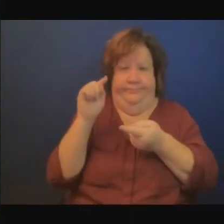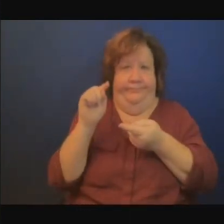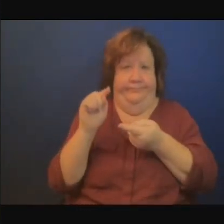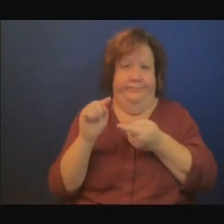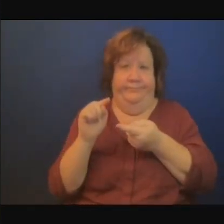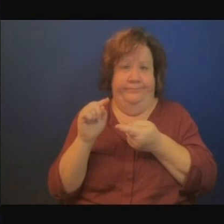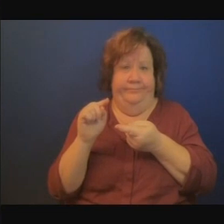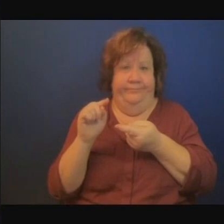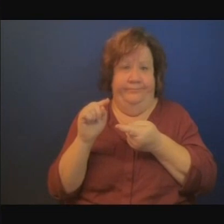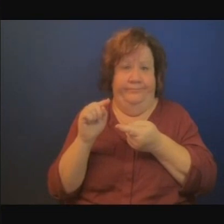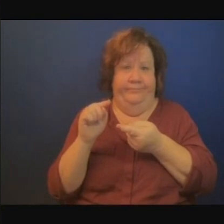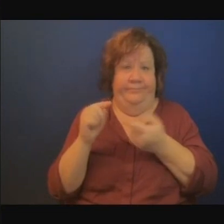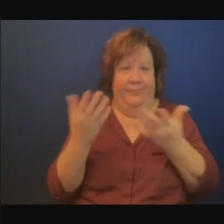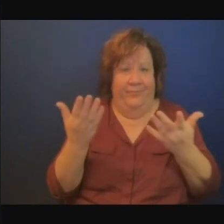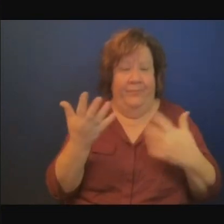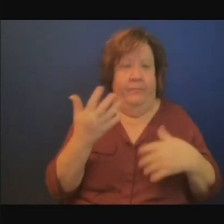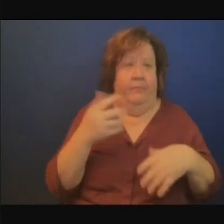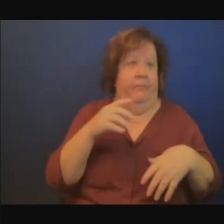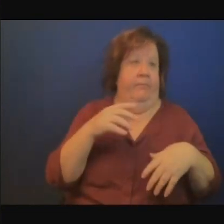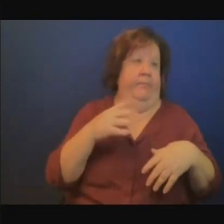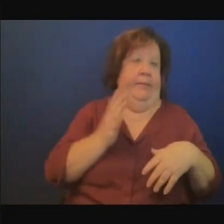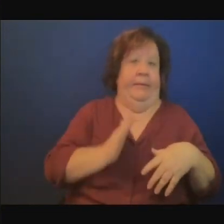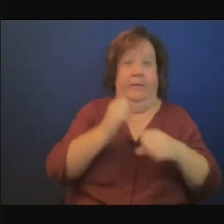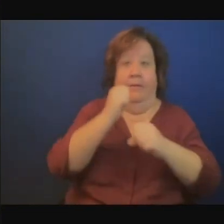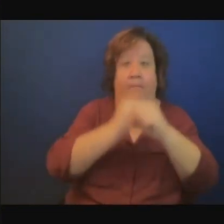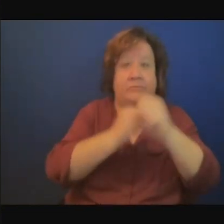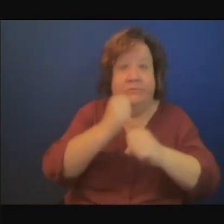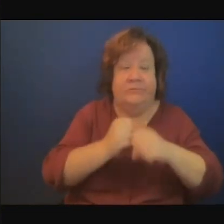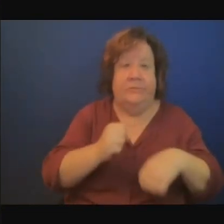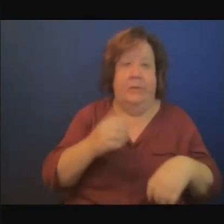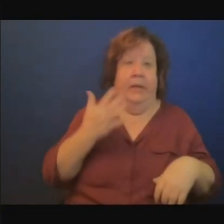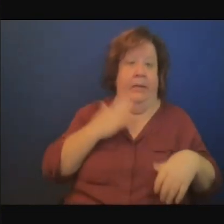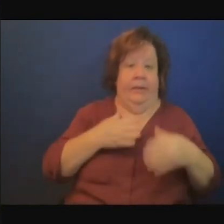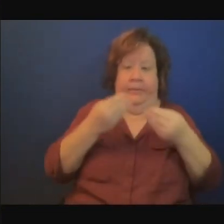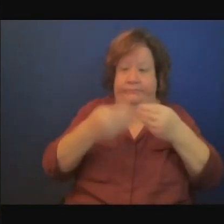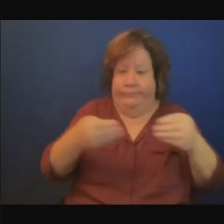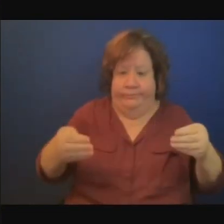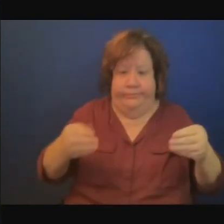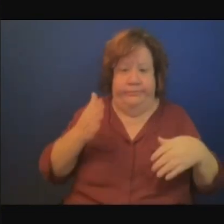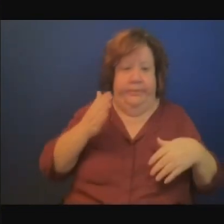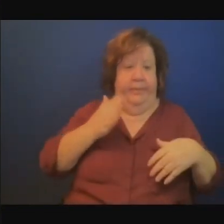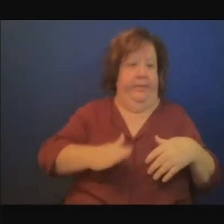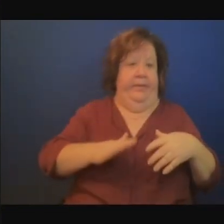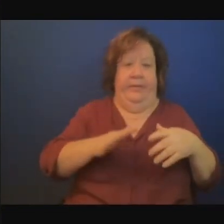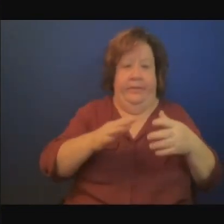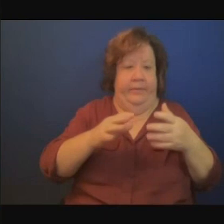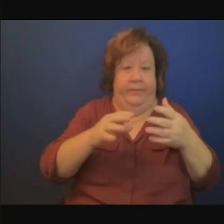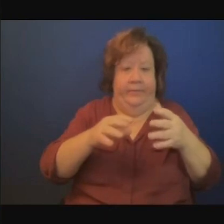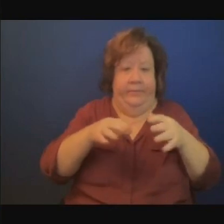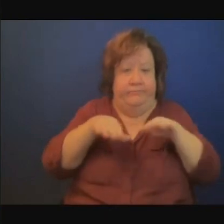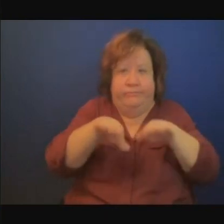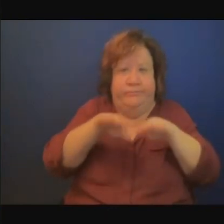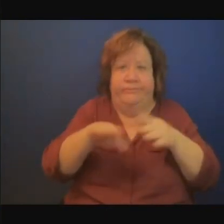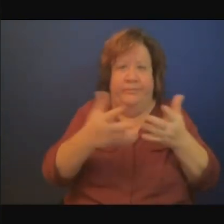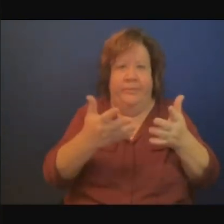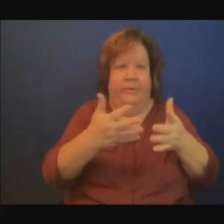matériel lourd et cela n'est pas produit localement donc en fin de compte pour ces projets il est très difficile